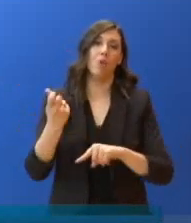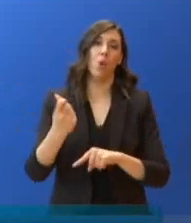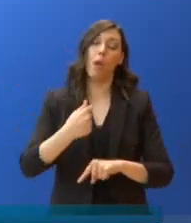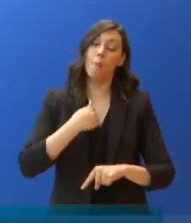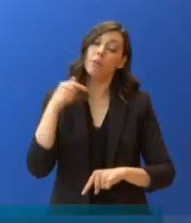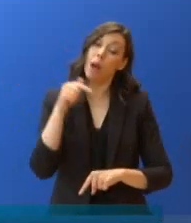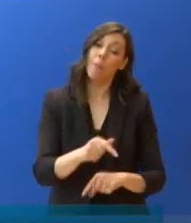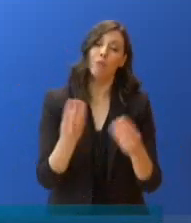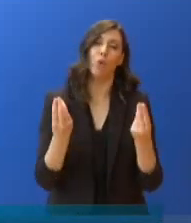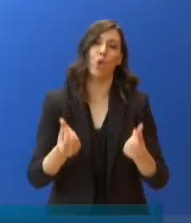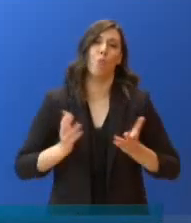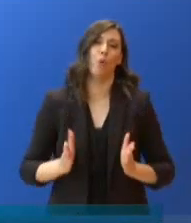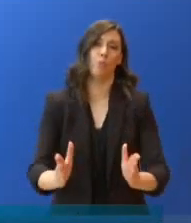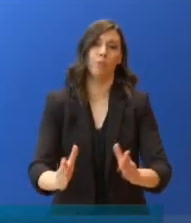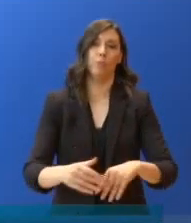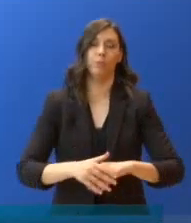υπευθυνότητα.